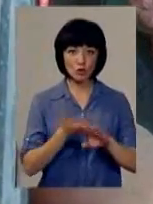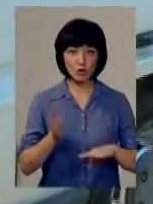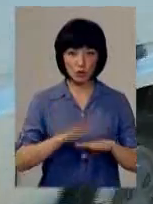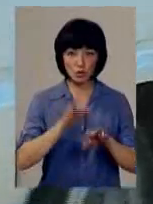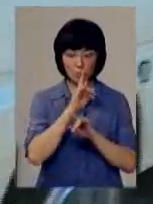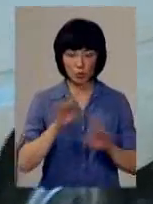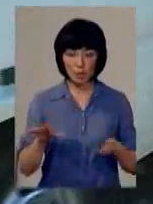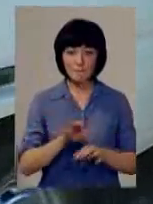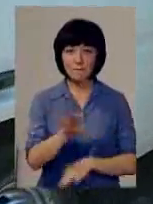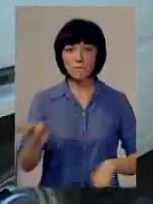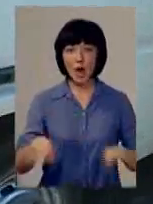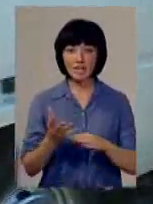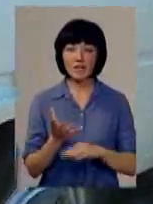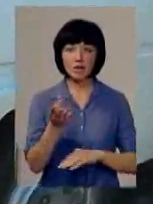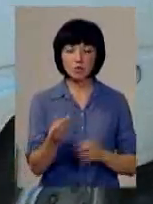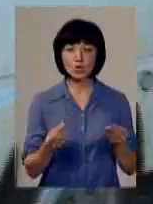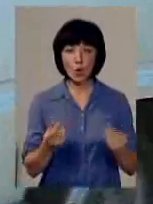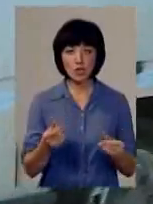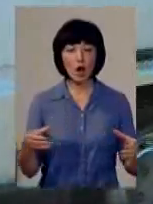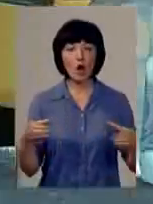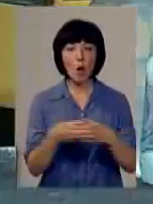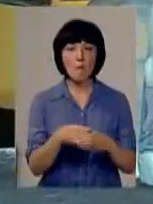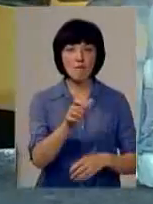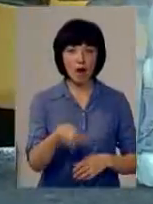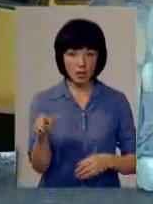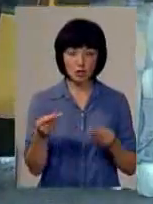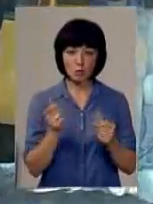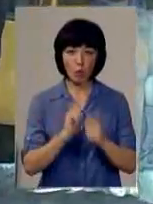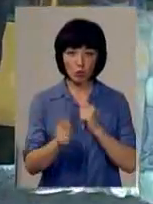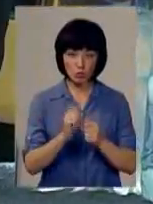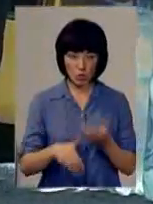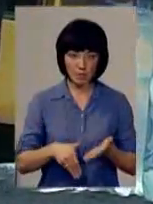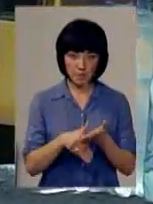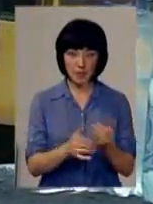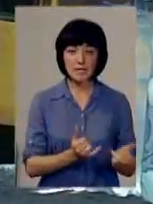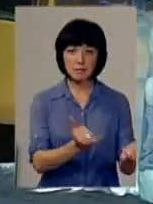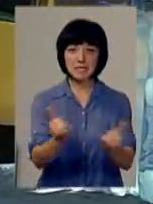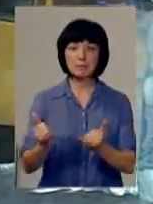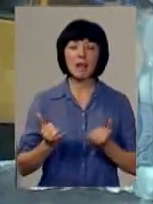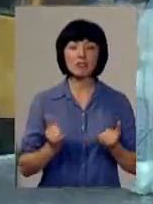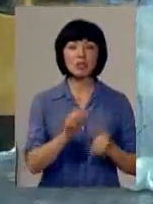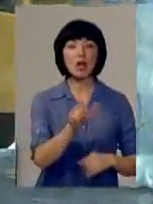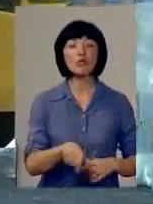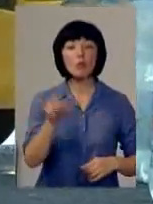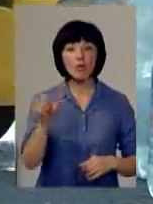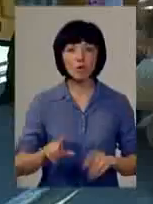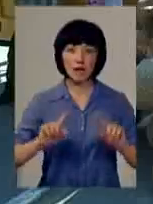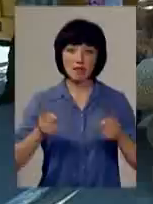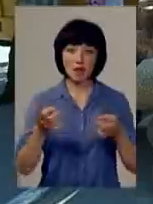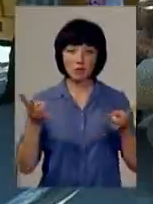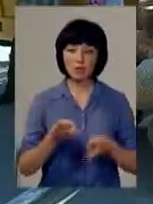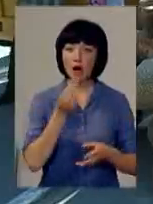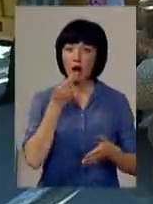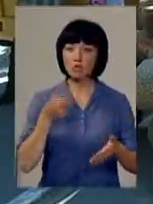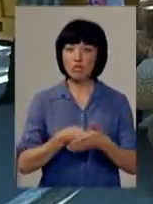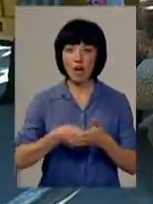буде. Проєкт фінансується за кошти громади. Спонсори подбали, зокрема, і про забезпечення добровольців найнеобхіднішим –